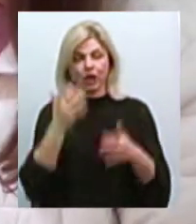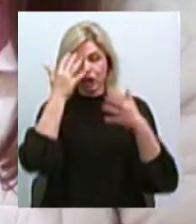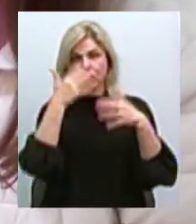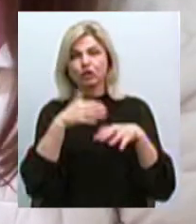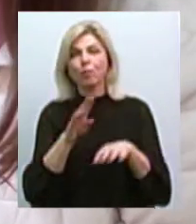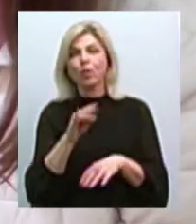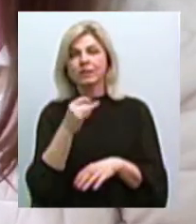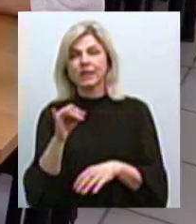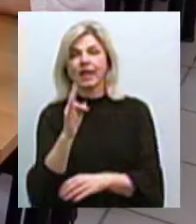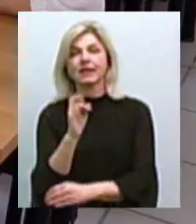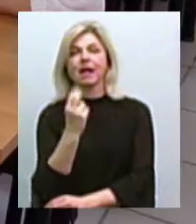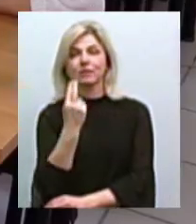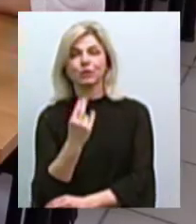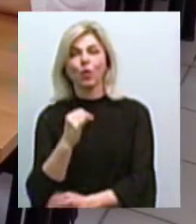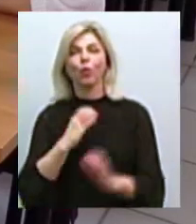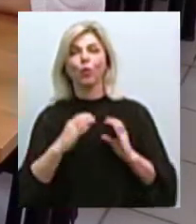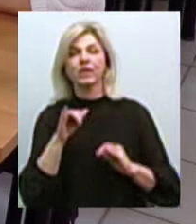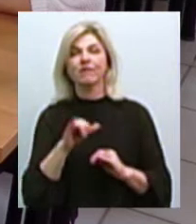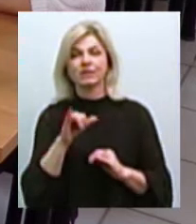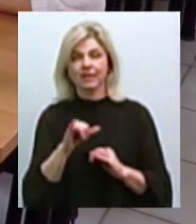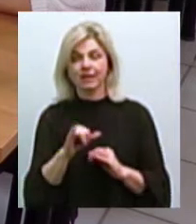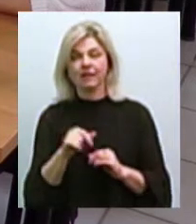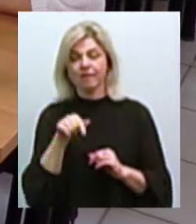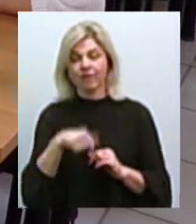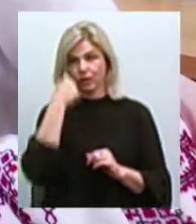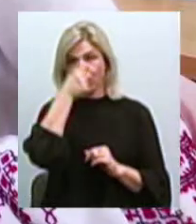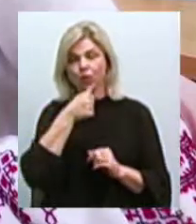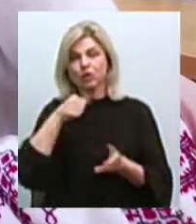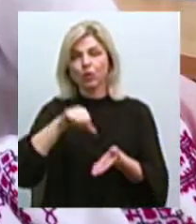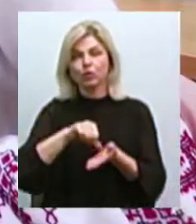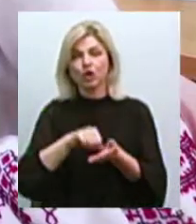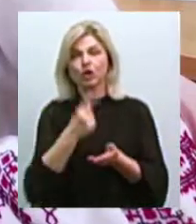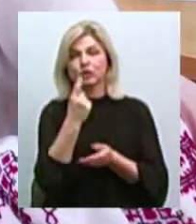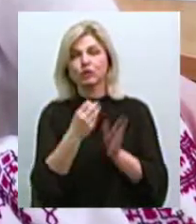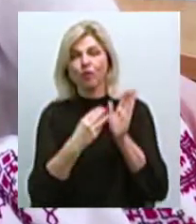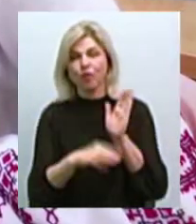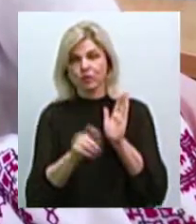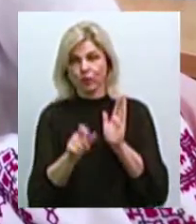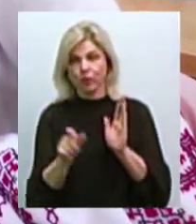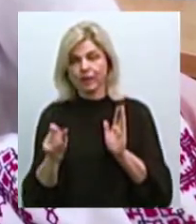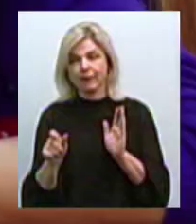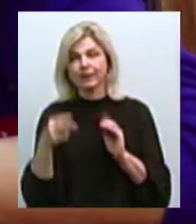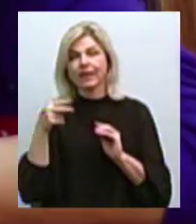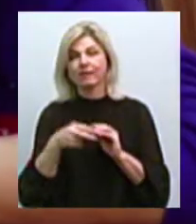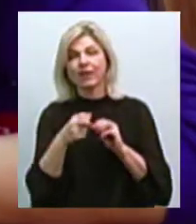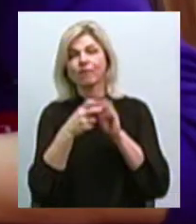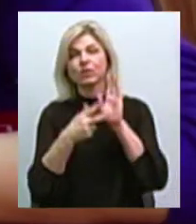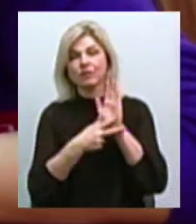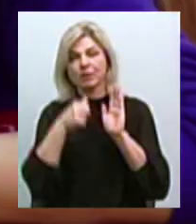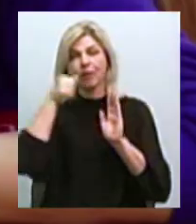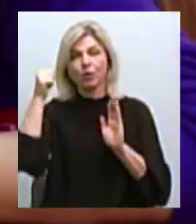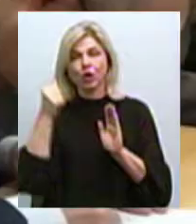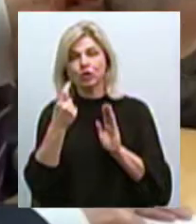національному університеті імені Петра Могили участь у цьогорічному диктанті взяли 180 людей. У 2018 році 150